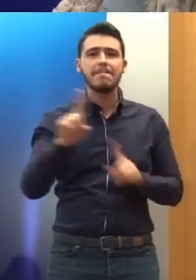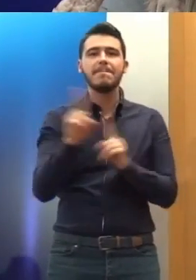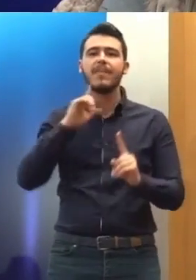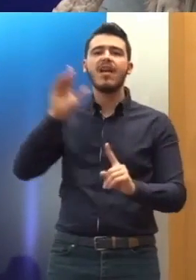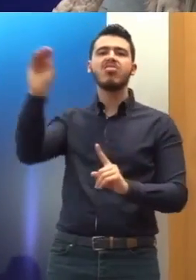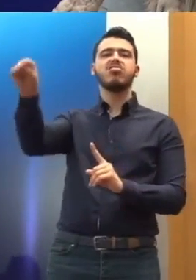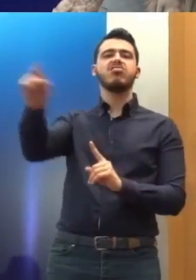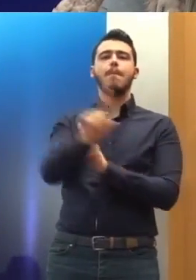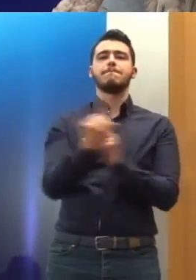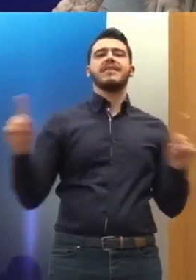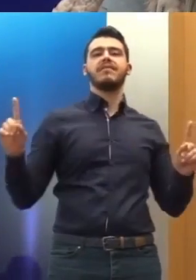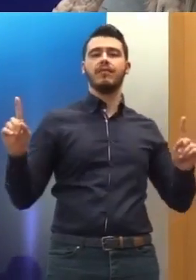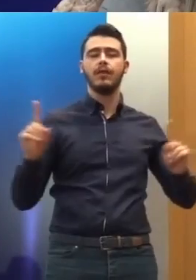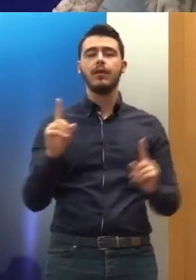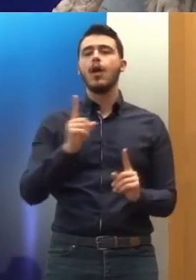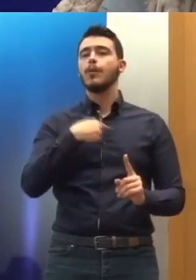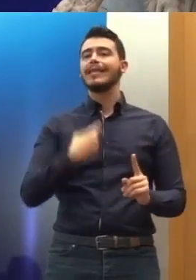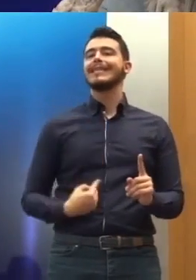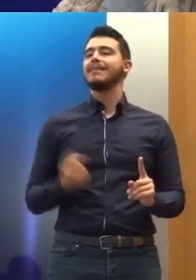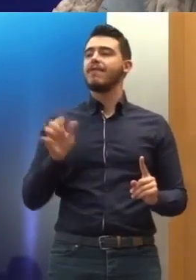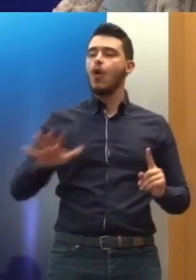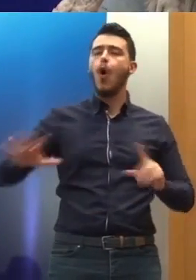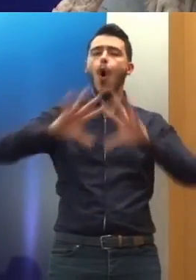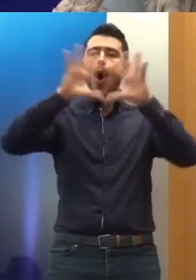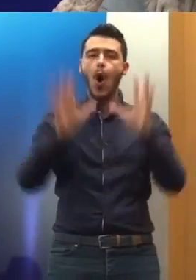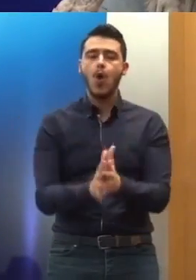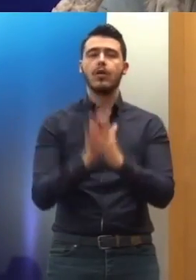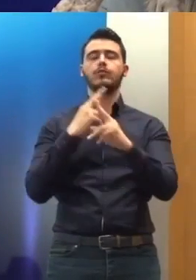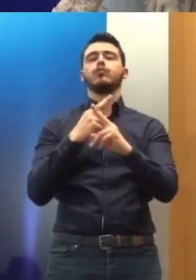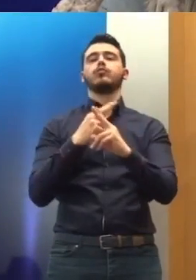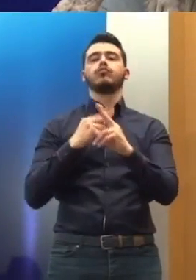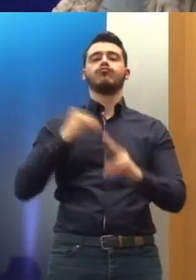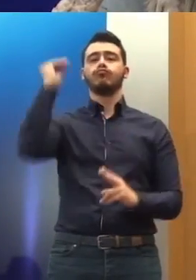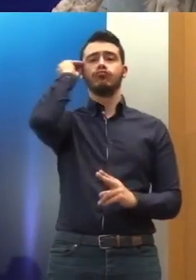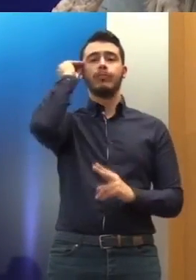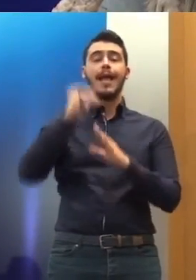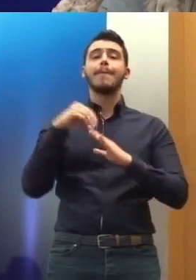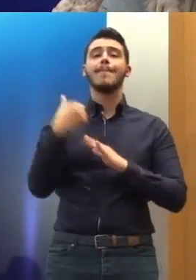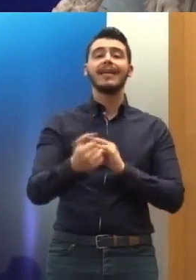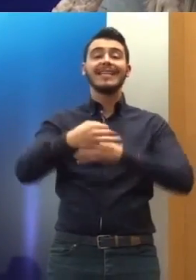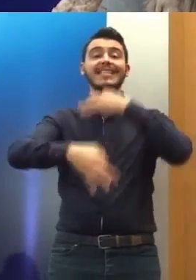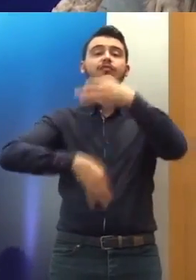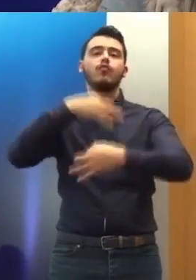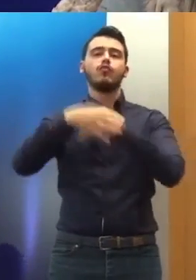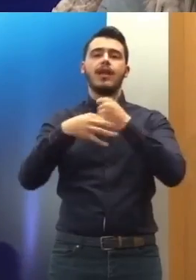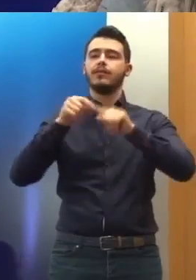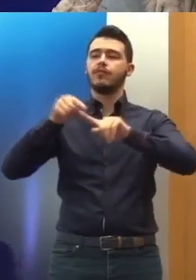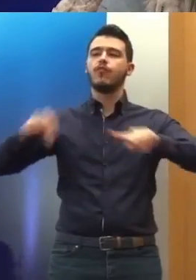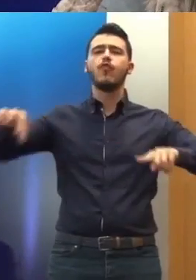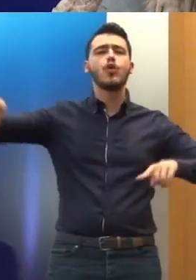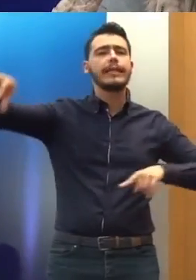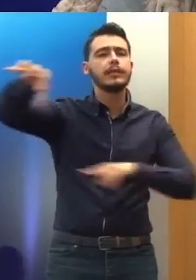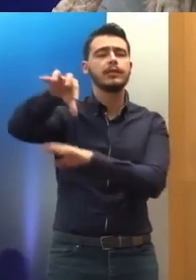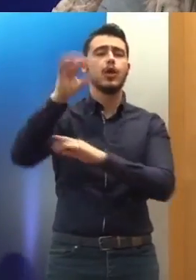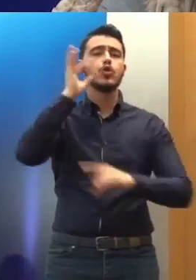Εξετάζει, λοιπόν, τη μεταχείριση των ατόμων που έχουν στερηθεί την ελευθερία τους και κάνει συστάσεις στις αρμόδιες αρχές με στόχο τη βελτίωση της